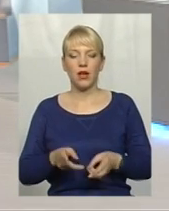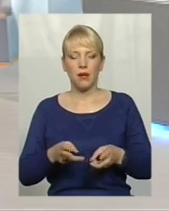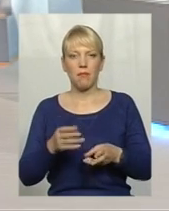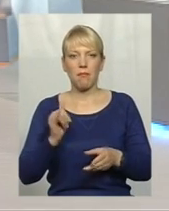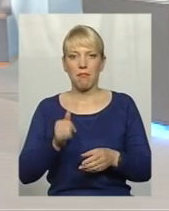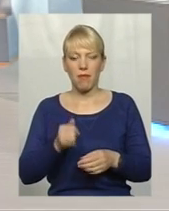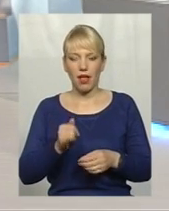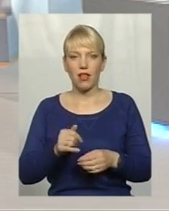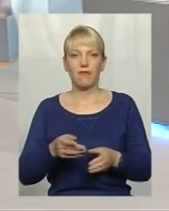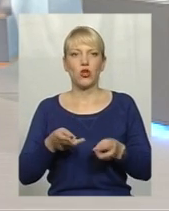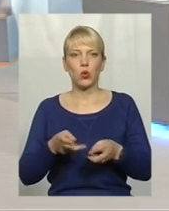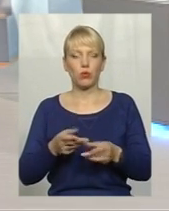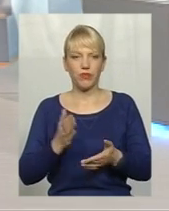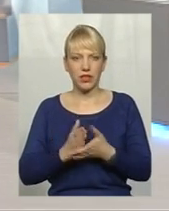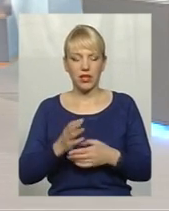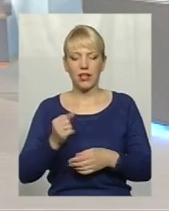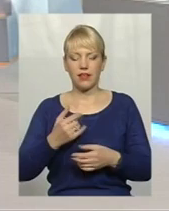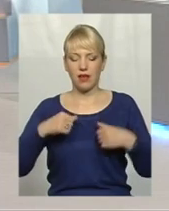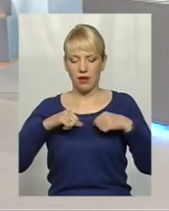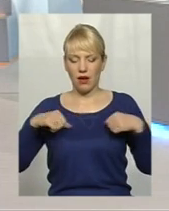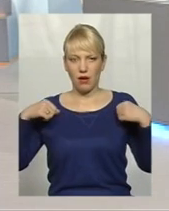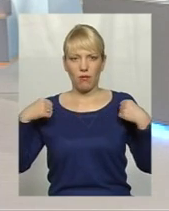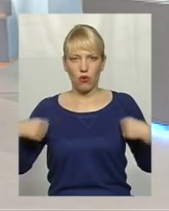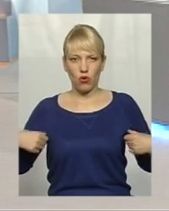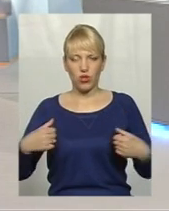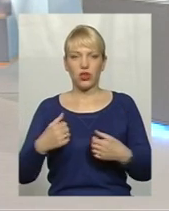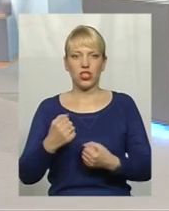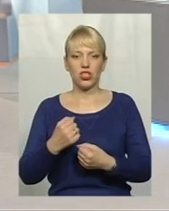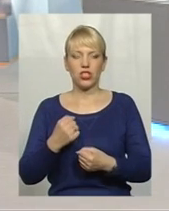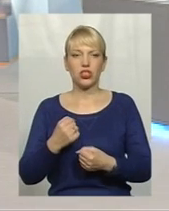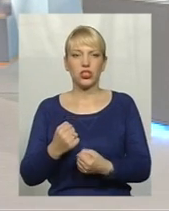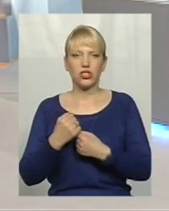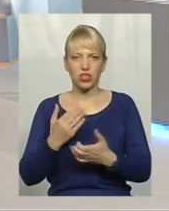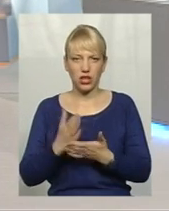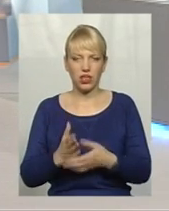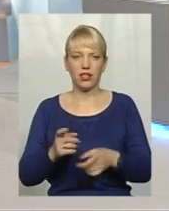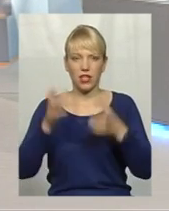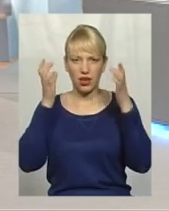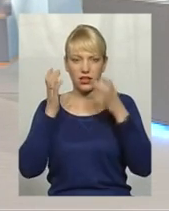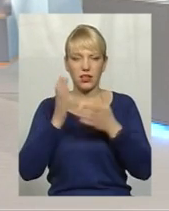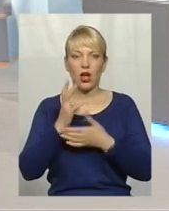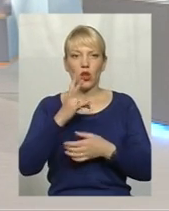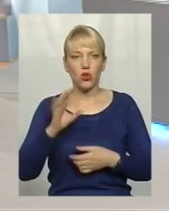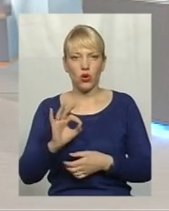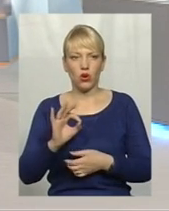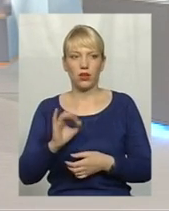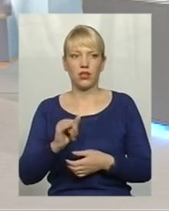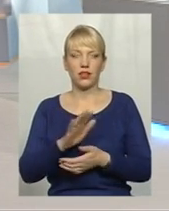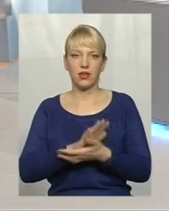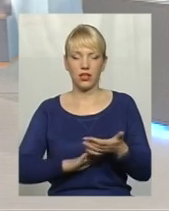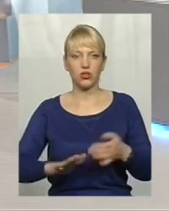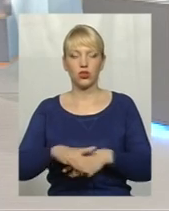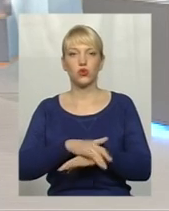є, є також бронежилети, є каски. Ну і далі